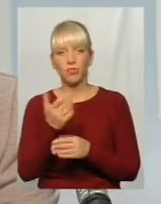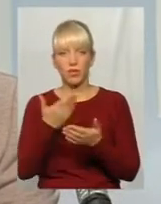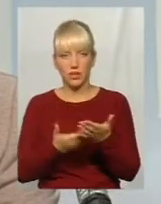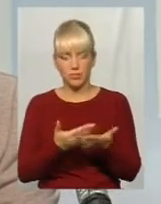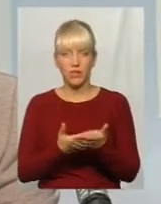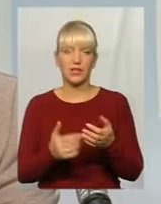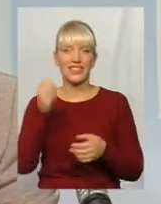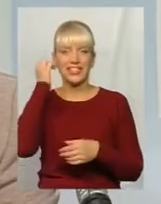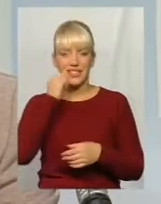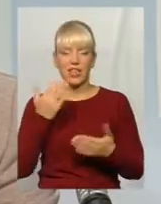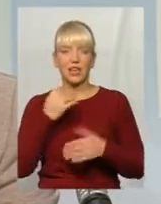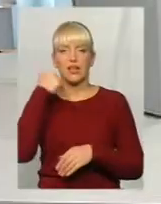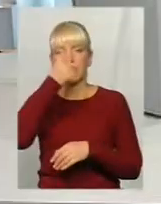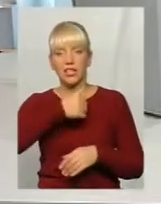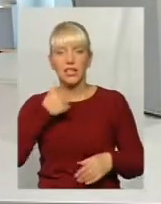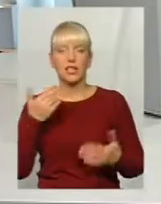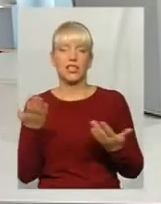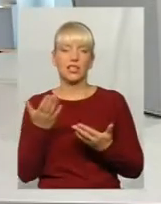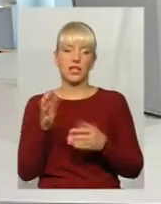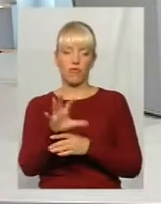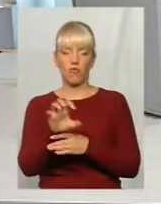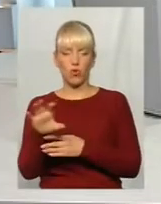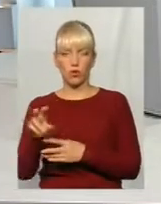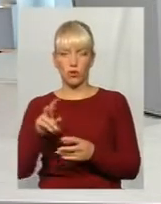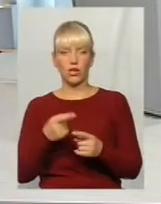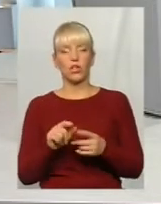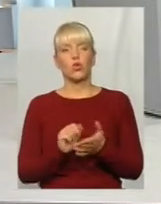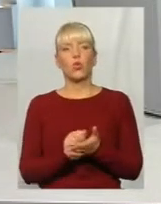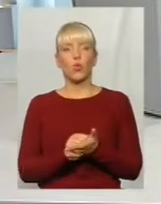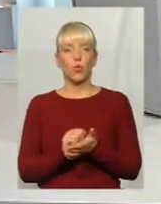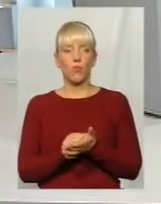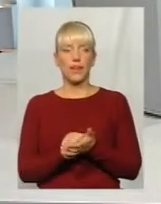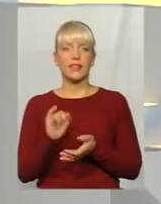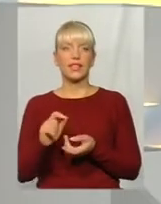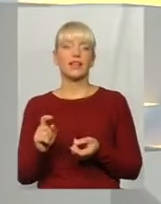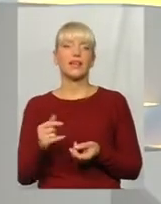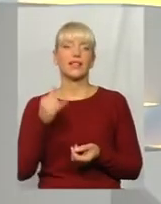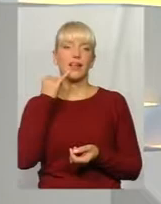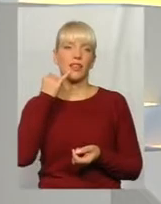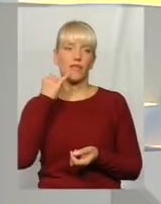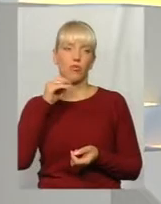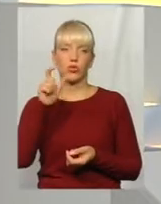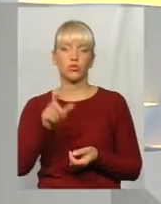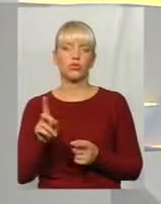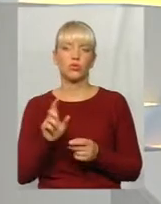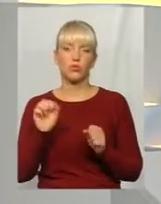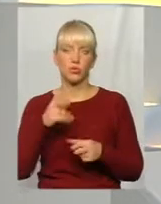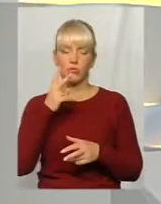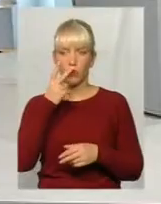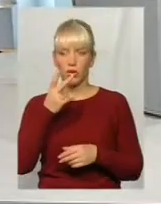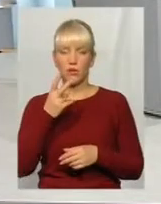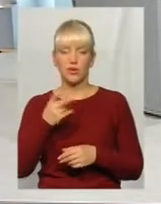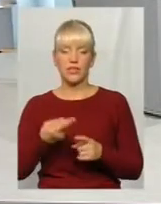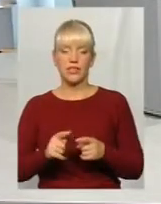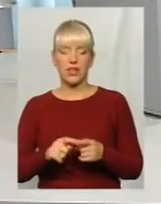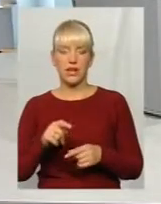який рік і так далі. Додає фотографії, якісь документи, контактні телефони особи, щоб можна було подивитися цей автомобіль.